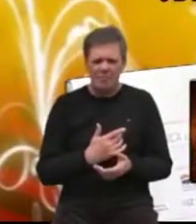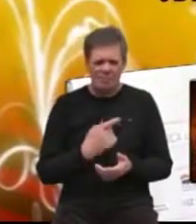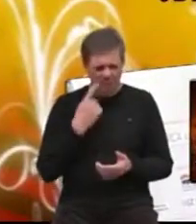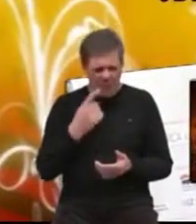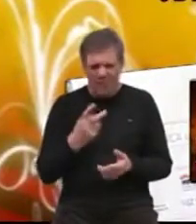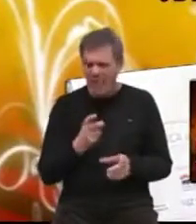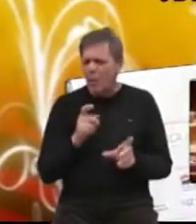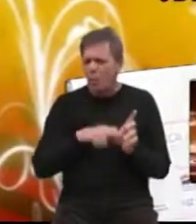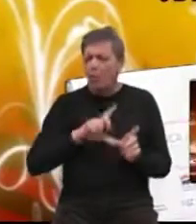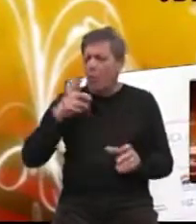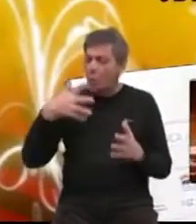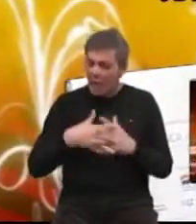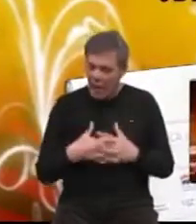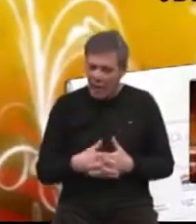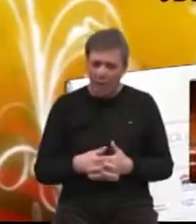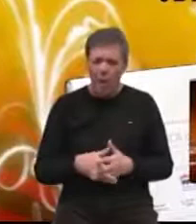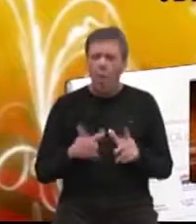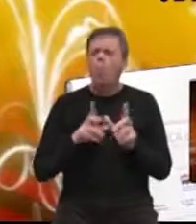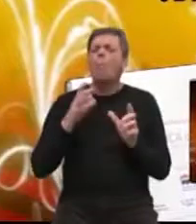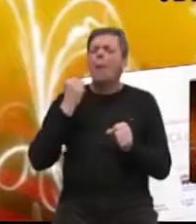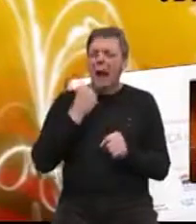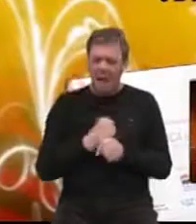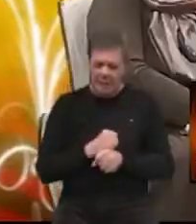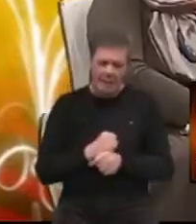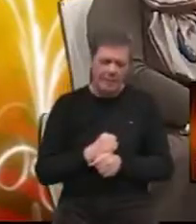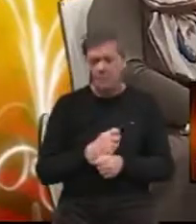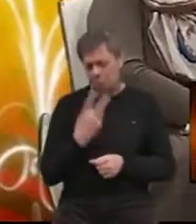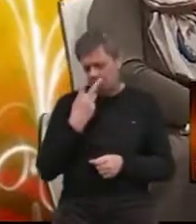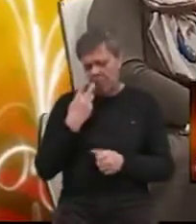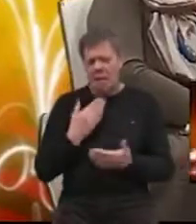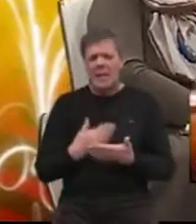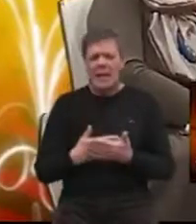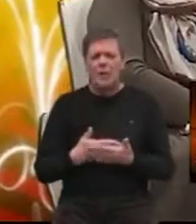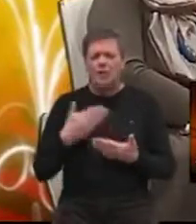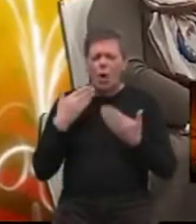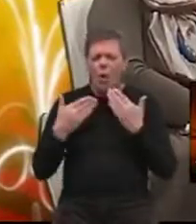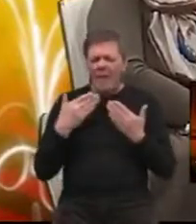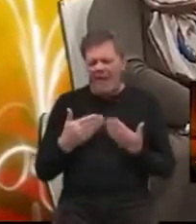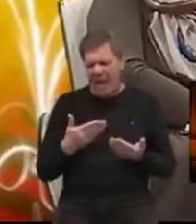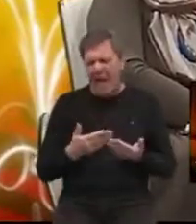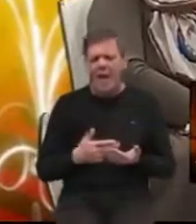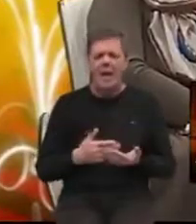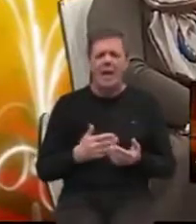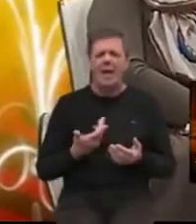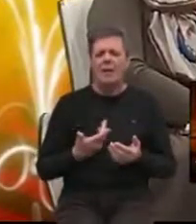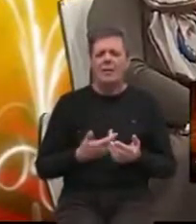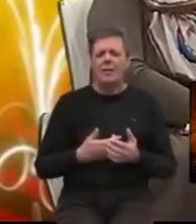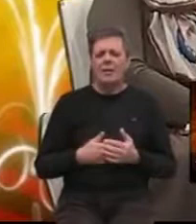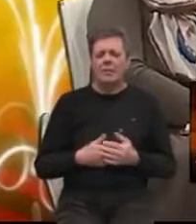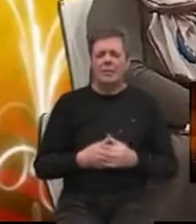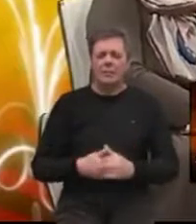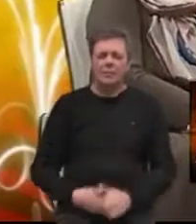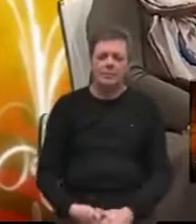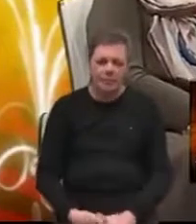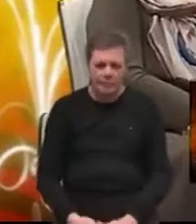uključili i druge gradove kod nas, umak, vidim. Da, da, zato jer je konferencija edukalna... Prvo, osmog, devetog,